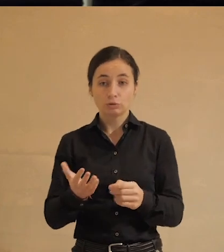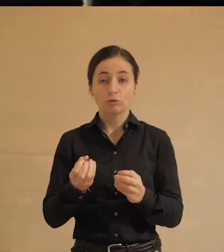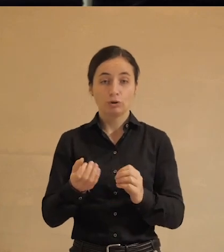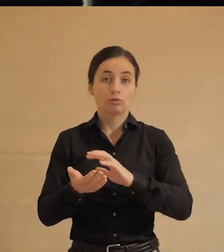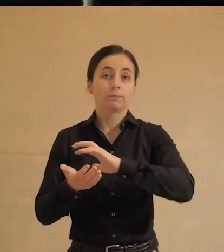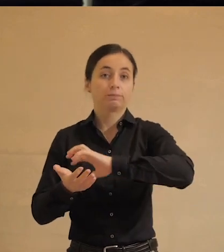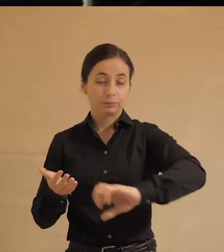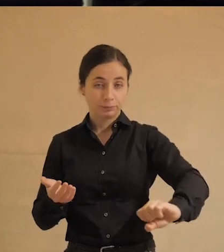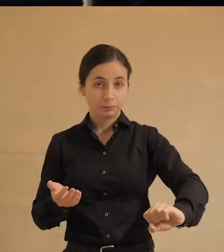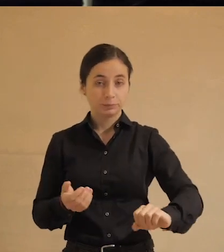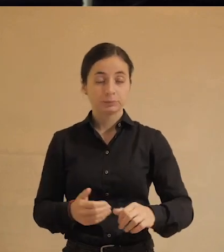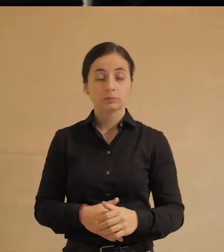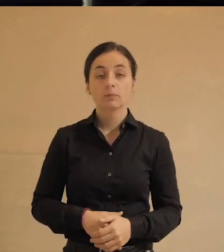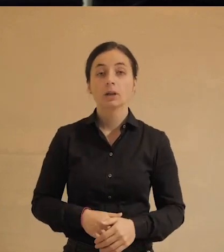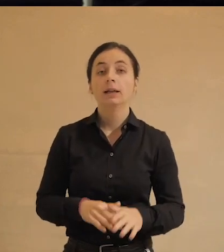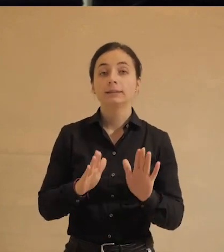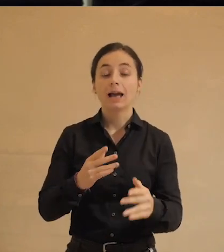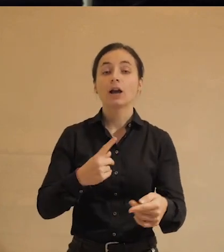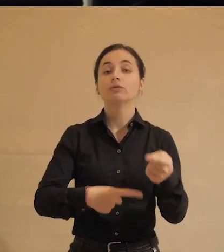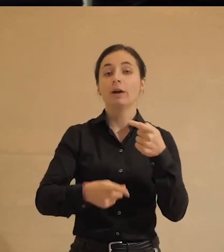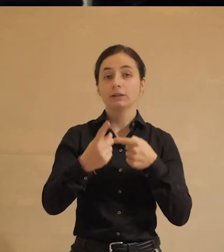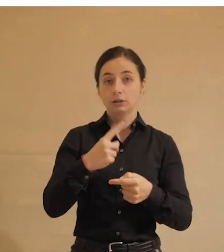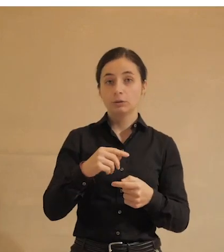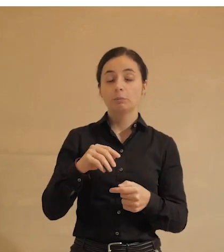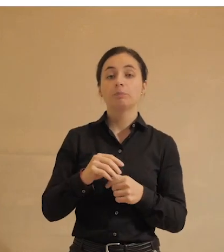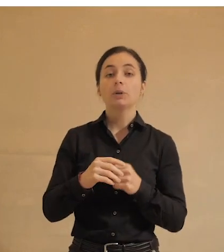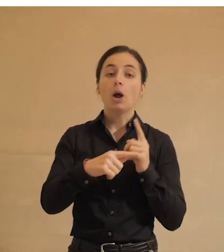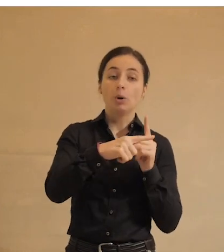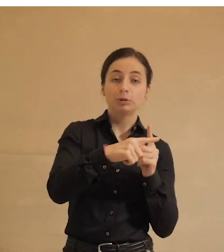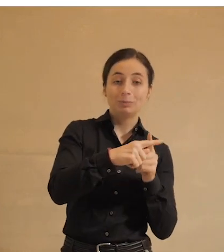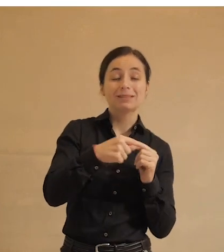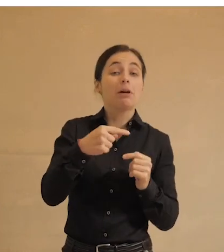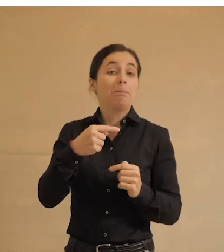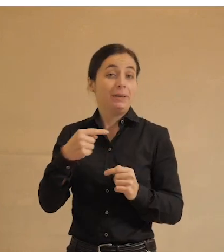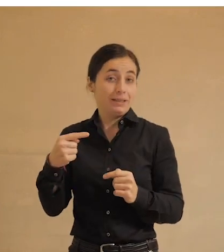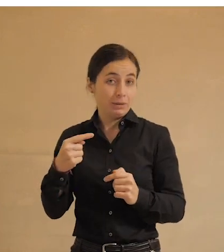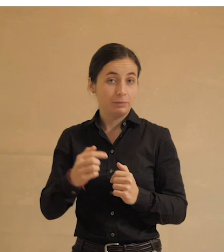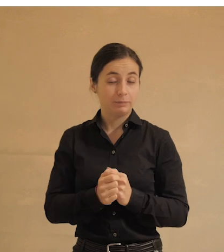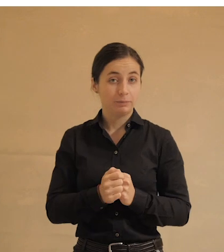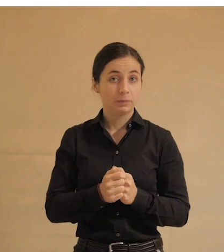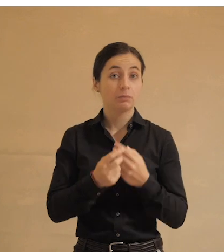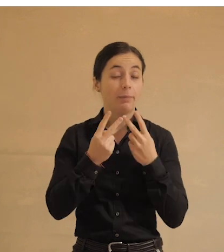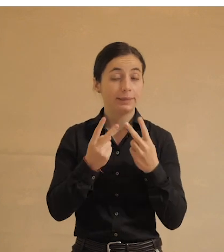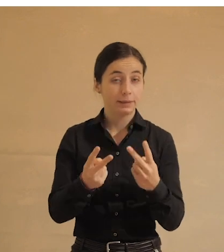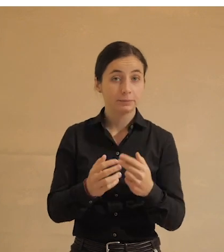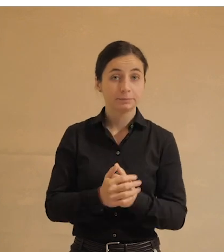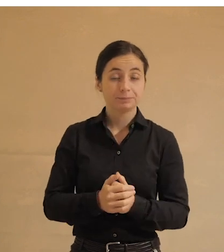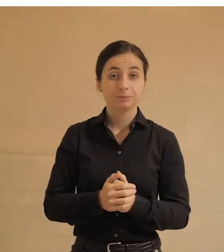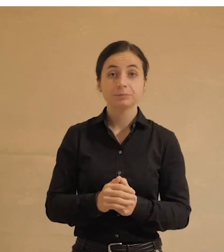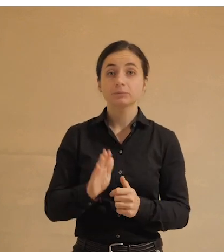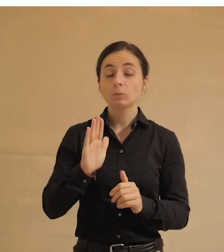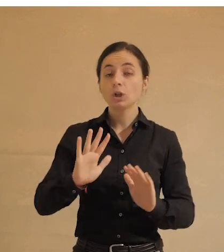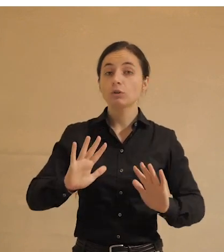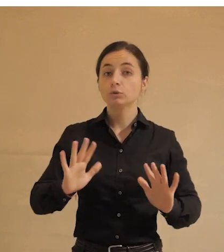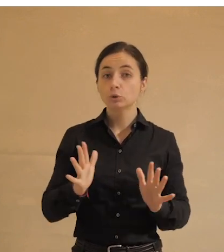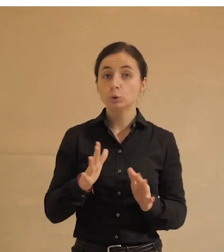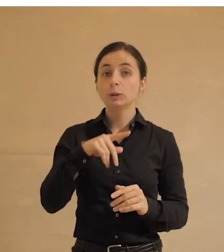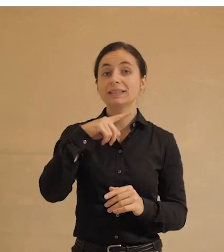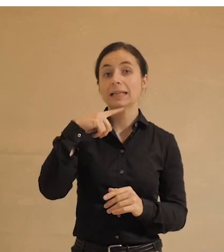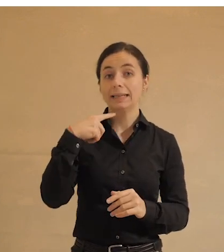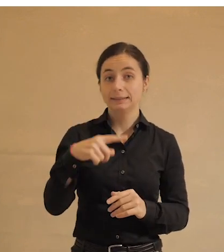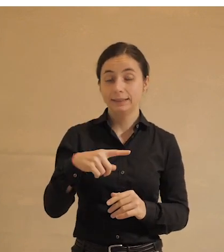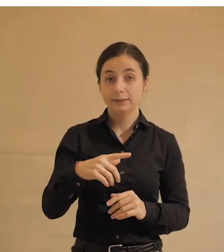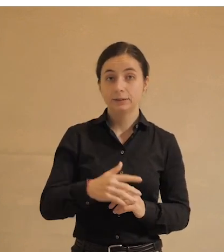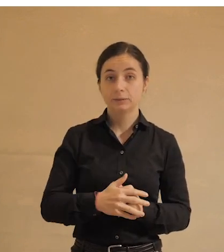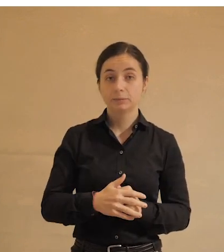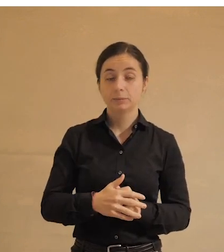Итак, возвращаясь к нашим технофобам или техно-пессимистам и техно-оптимистам. Начну, смотрите. В случае с Россией